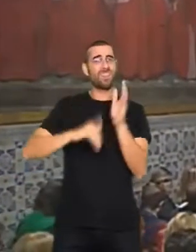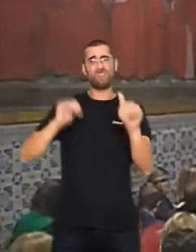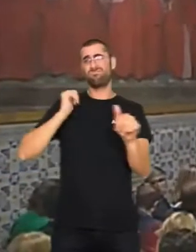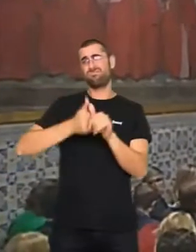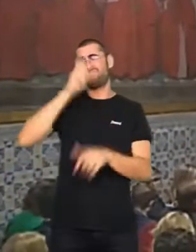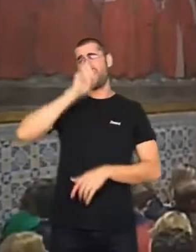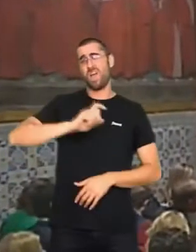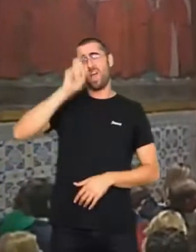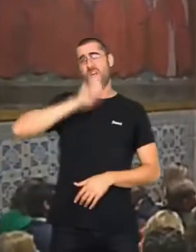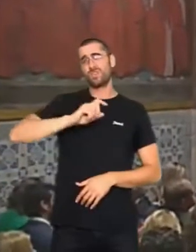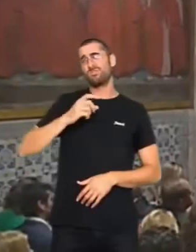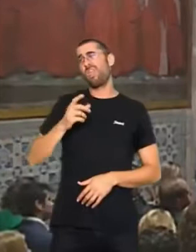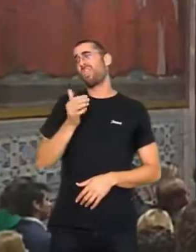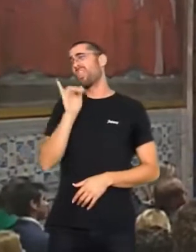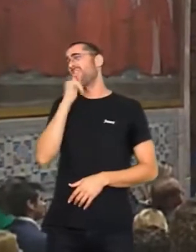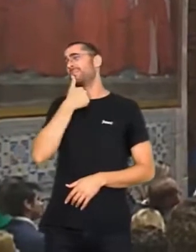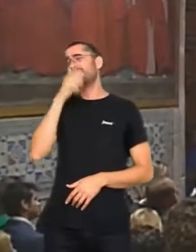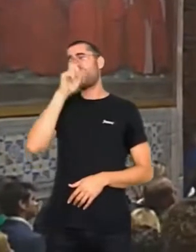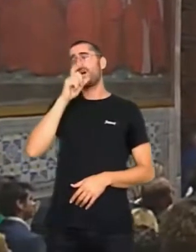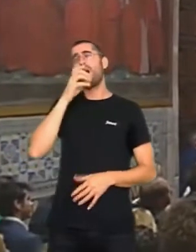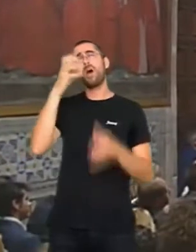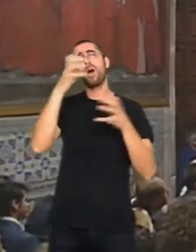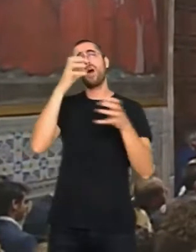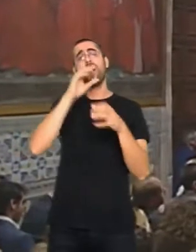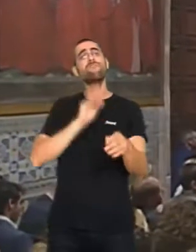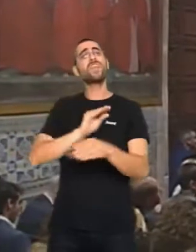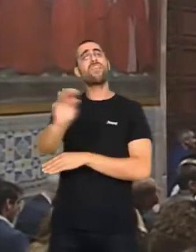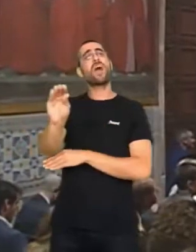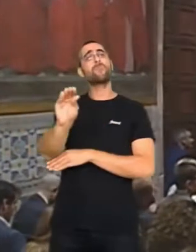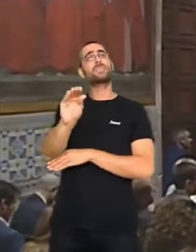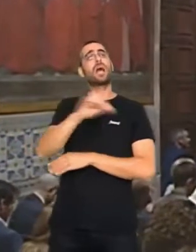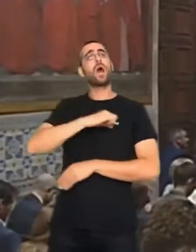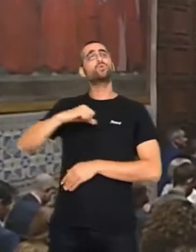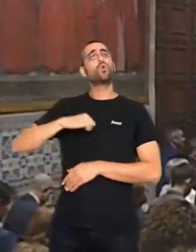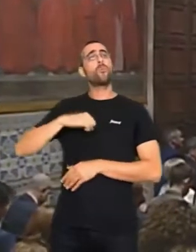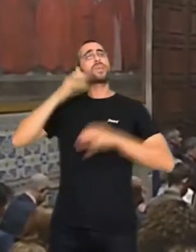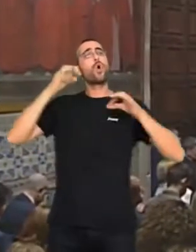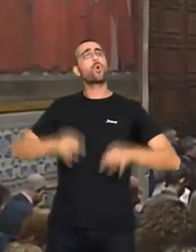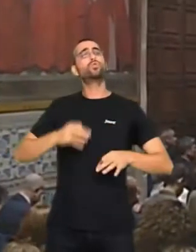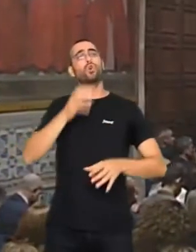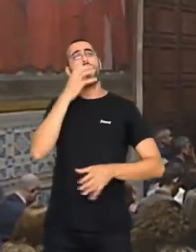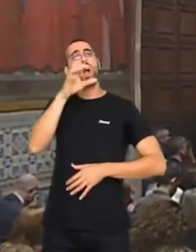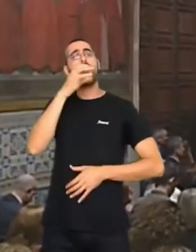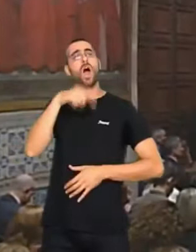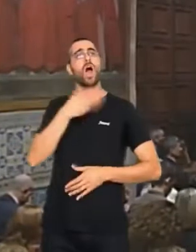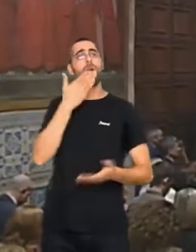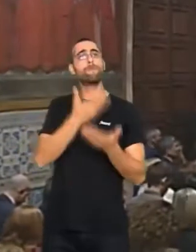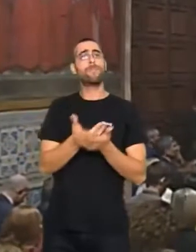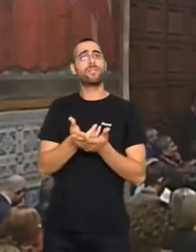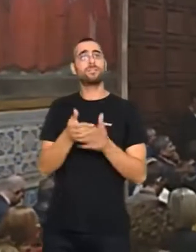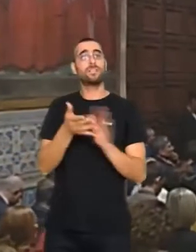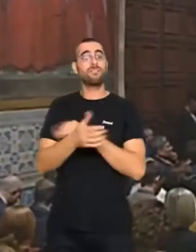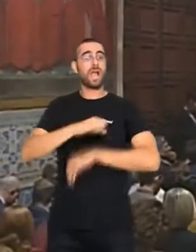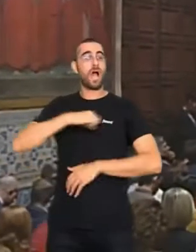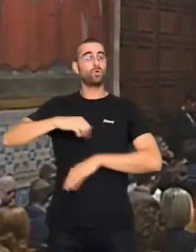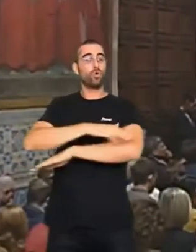anys, massa anys, reclamant un sistema de finançament autonòmic just, que fa sabiable l'autogovern